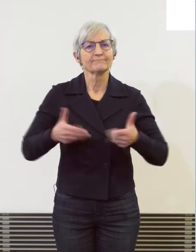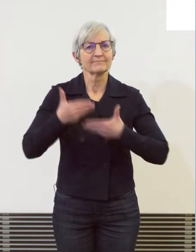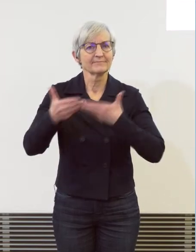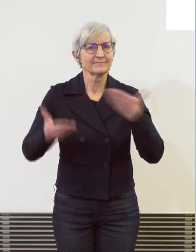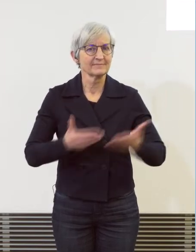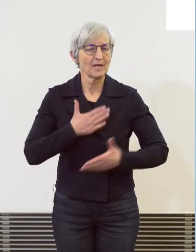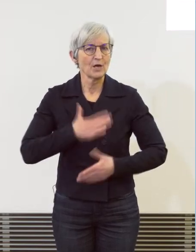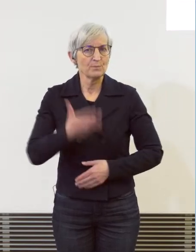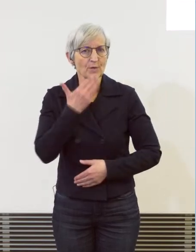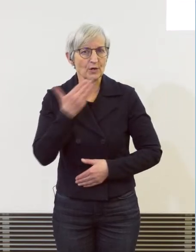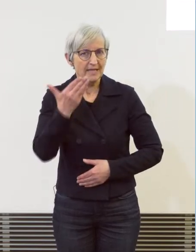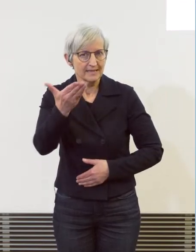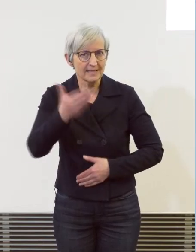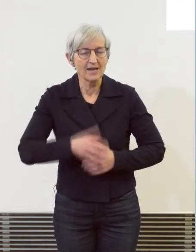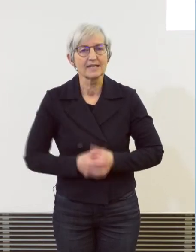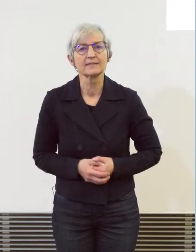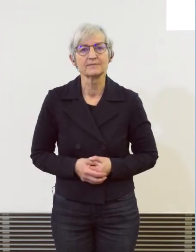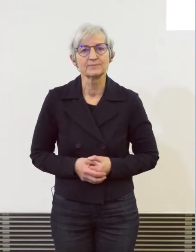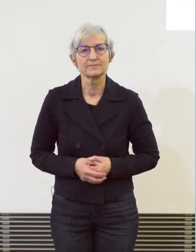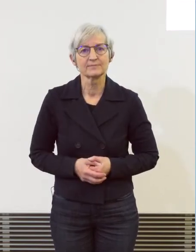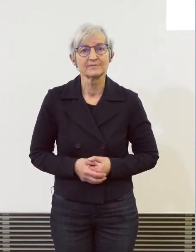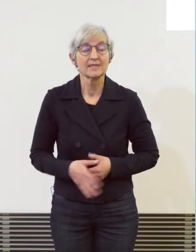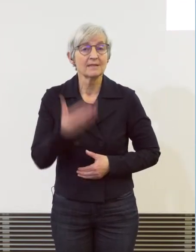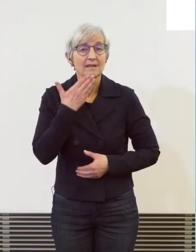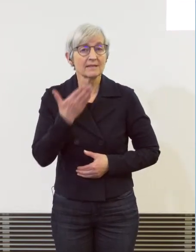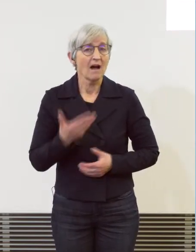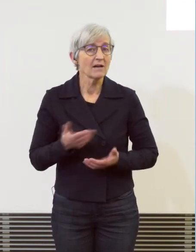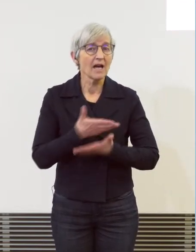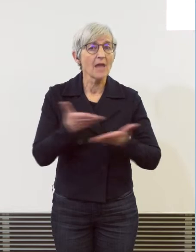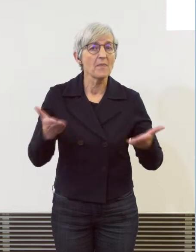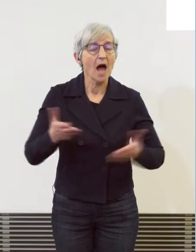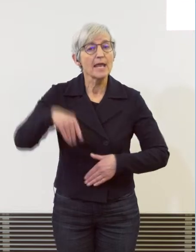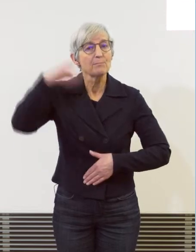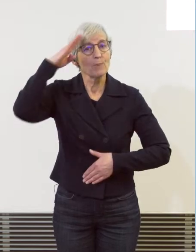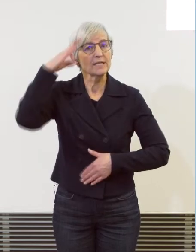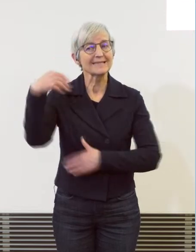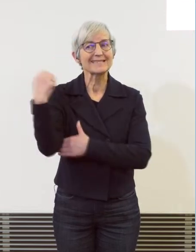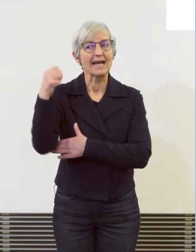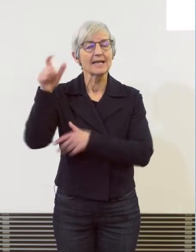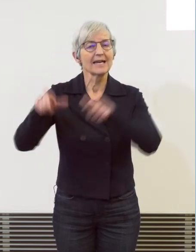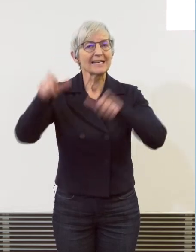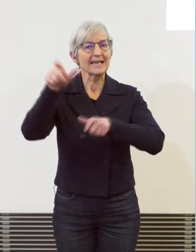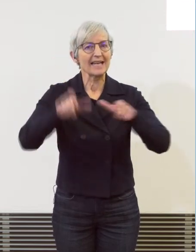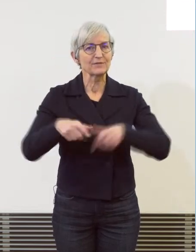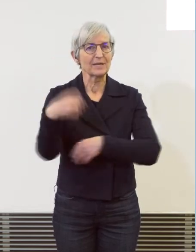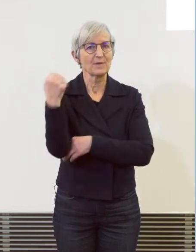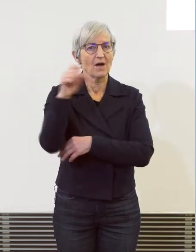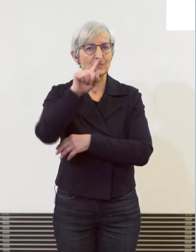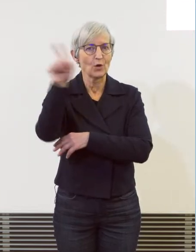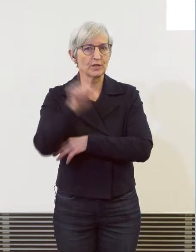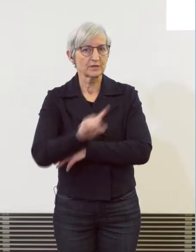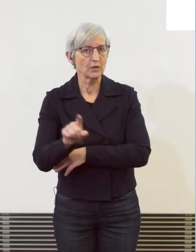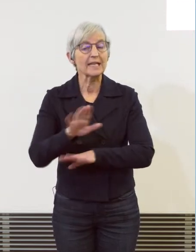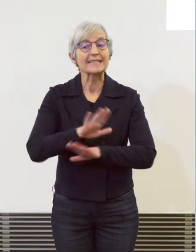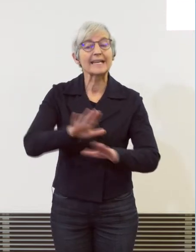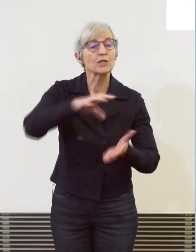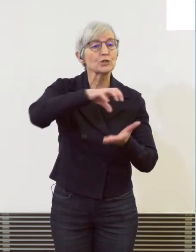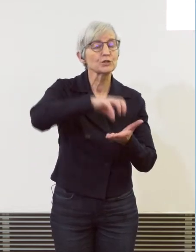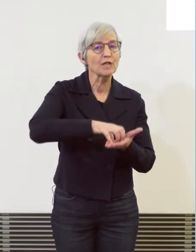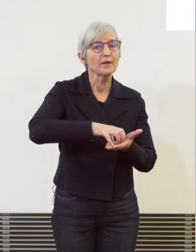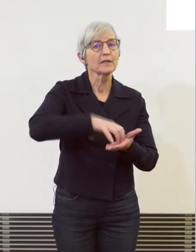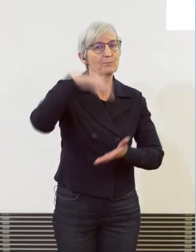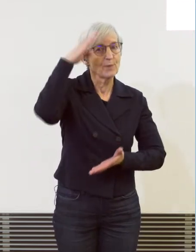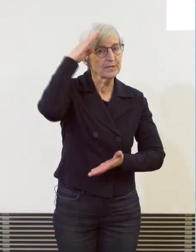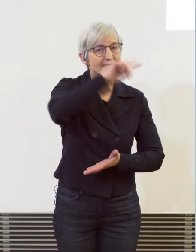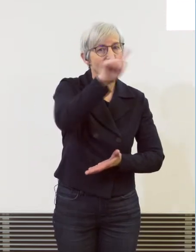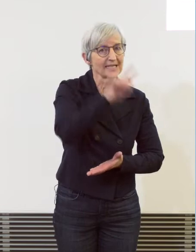aussprechen an alle Polizeikräfte im Kanton Zürich. Also nicht nur die Stadtpolizei Zürich, die Stadtpolizei